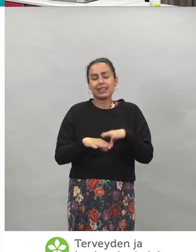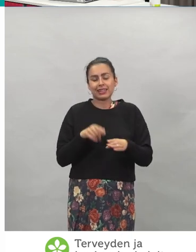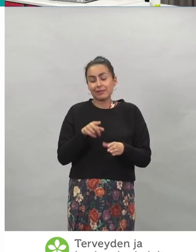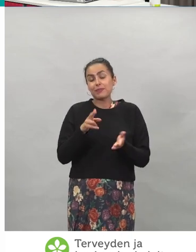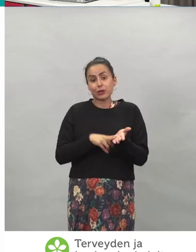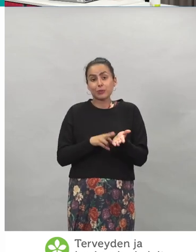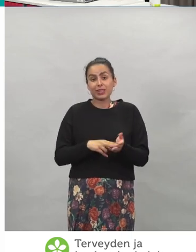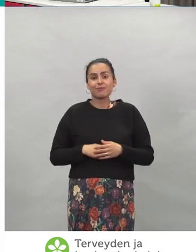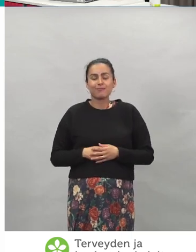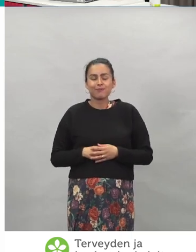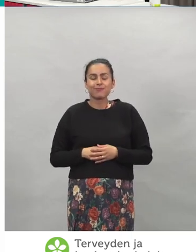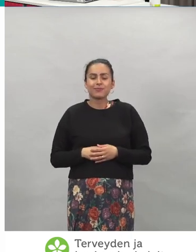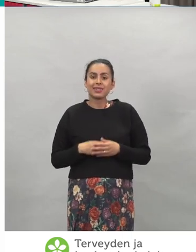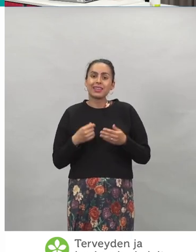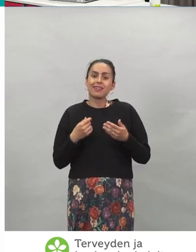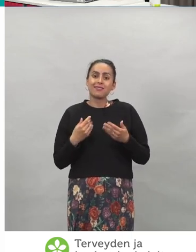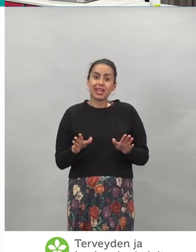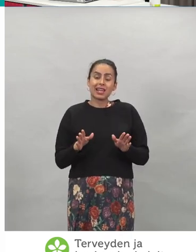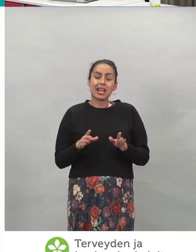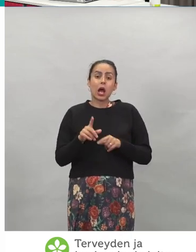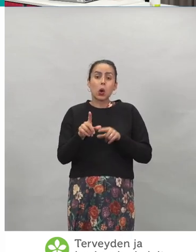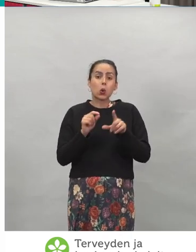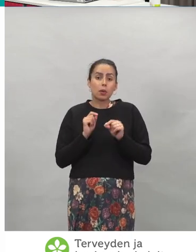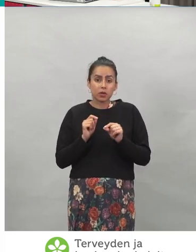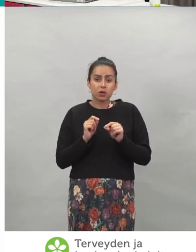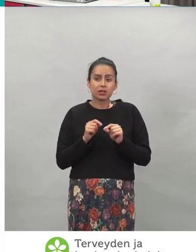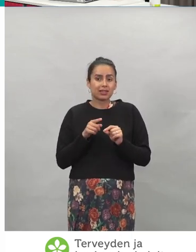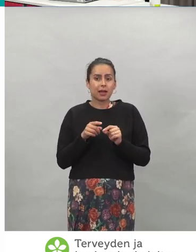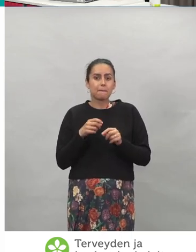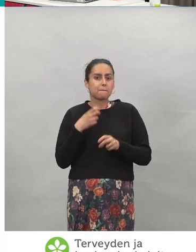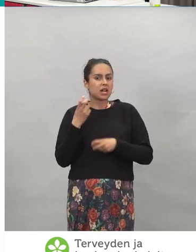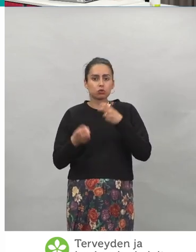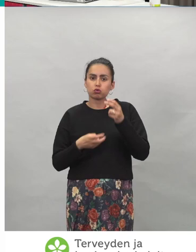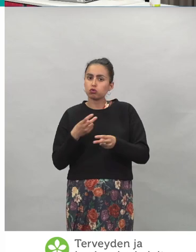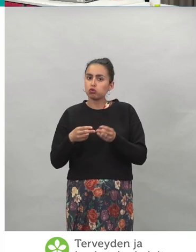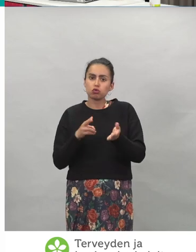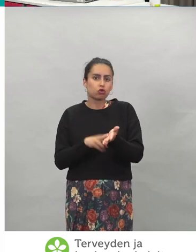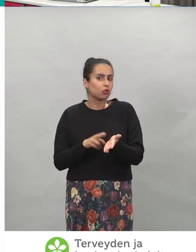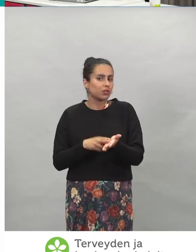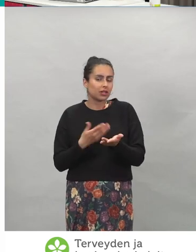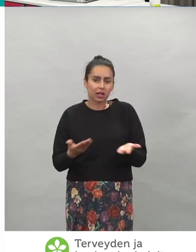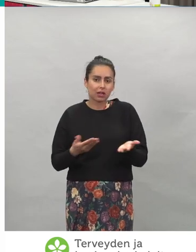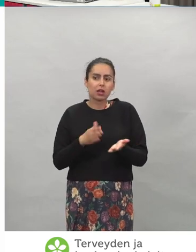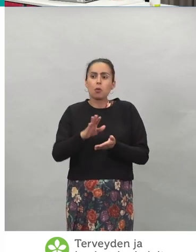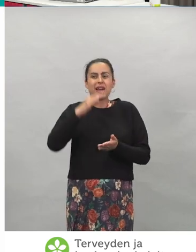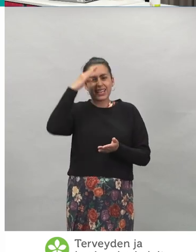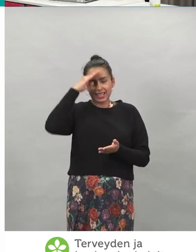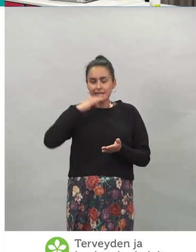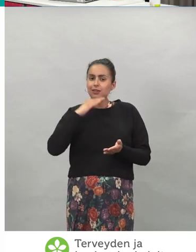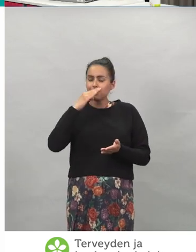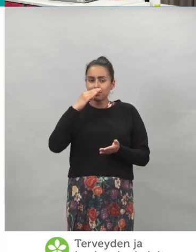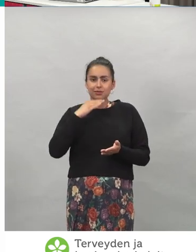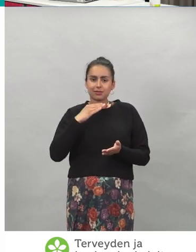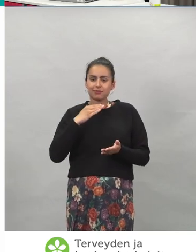Sellainen huomio on vielä, että tämähän ei ole matkustusdokumentti, eikä tällä voi todistaa henkilöllisyyttä.